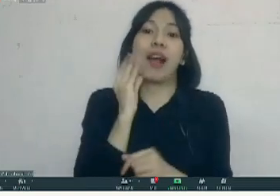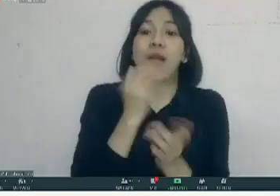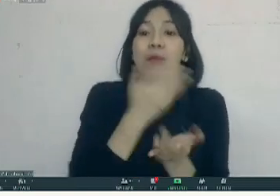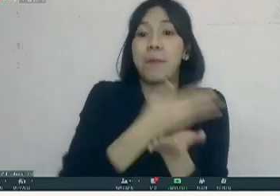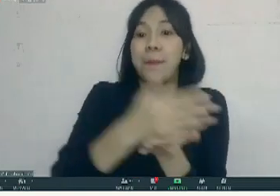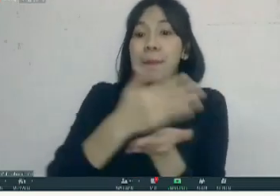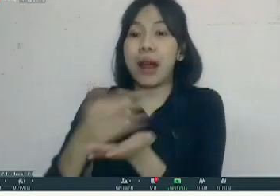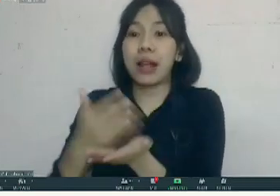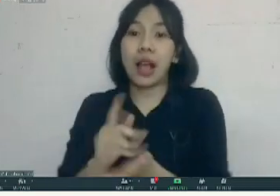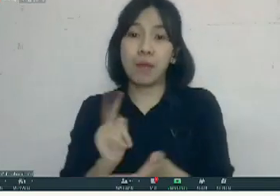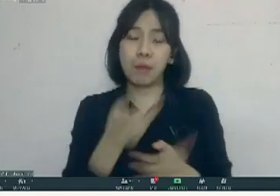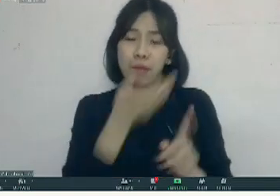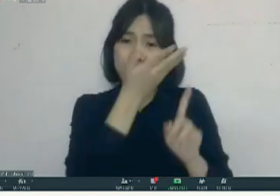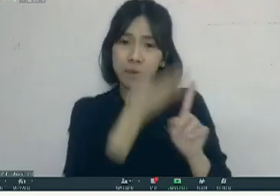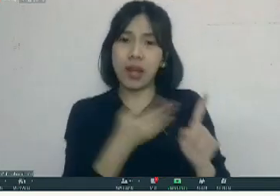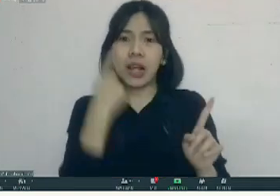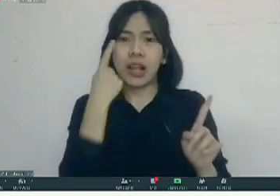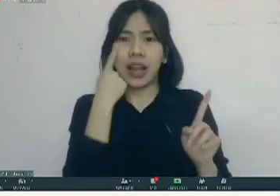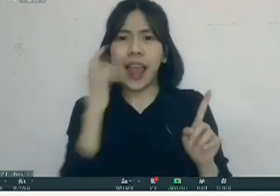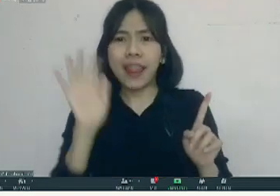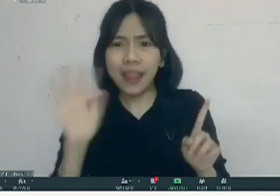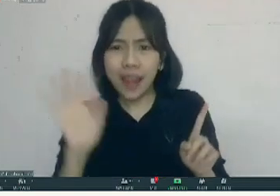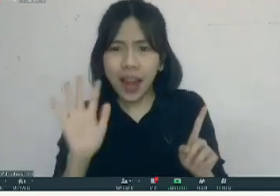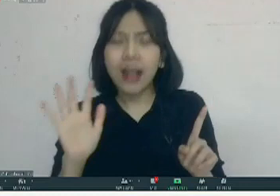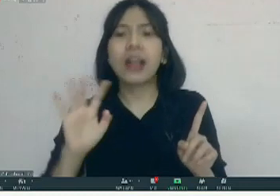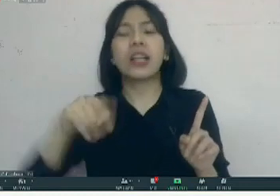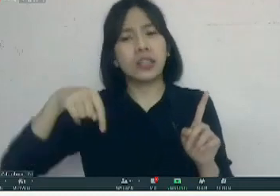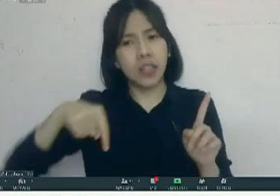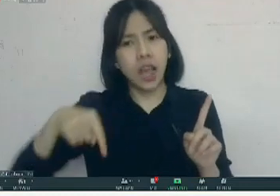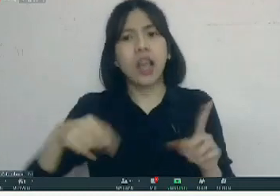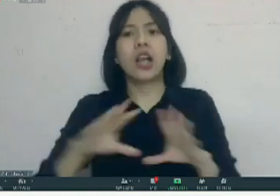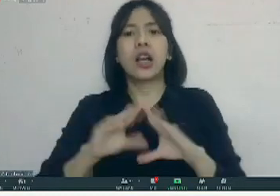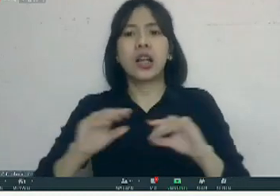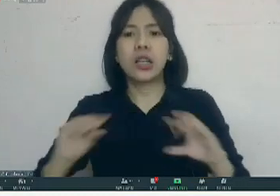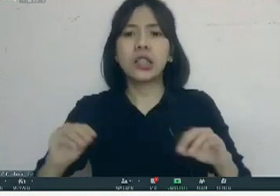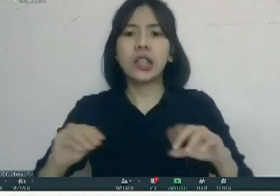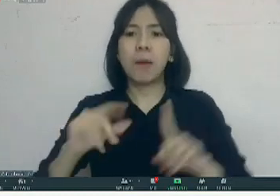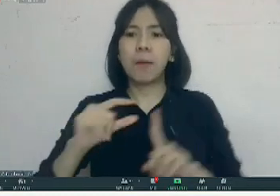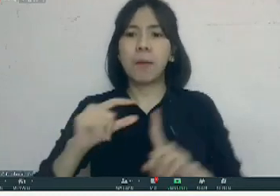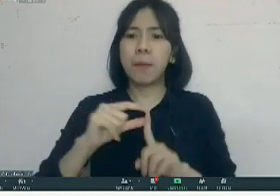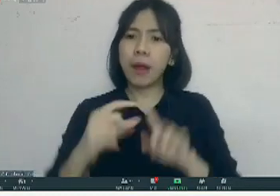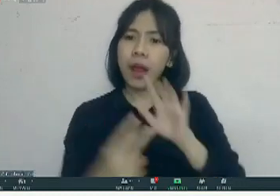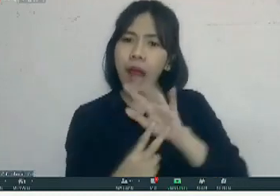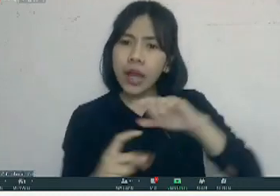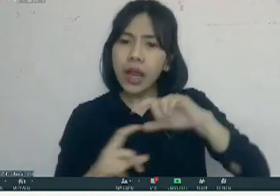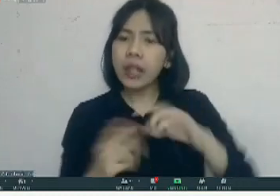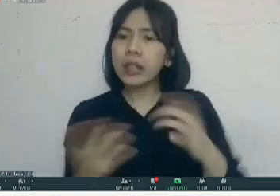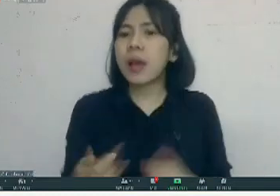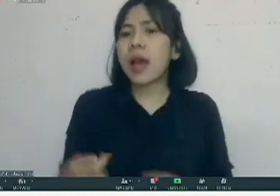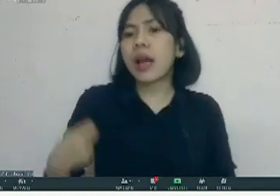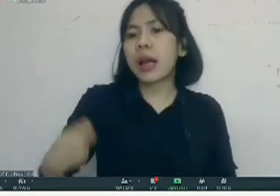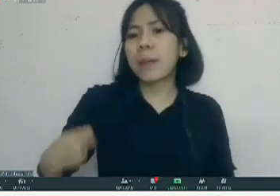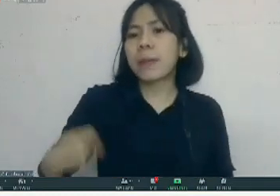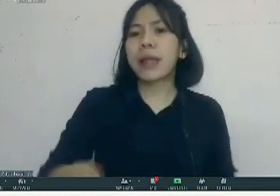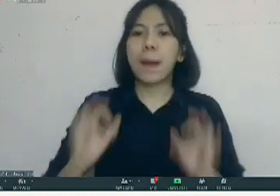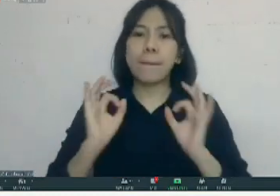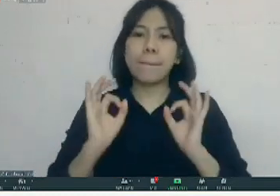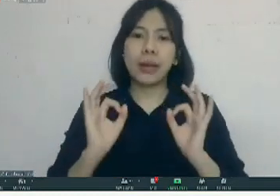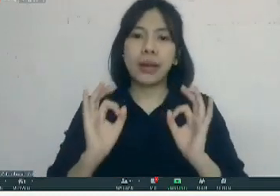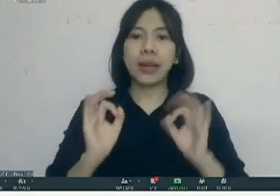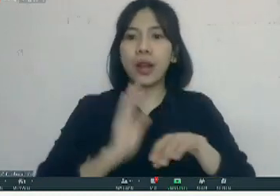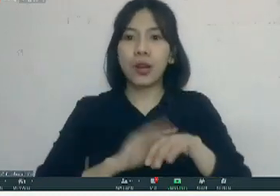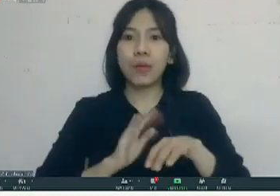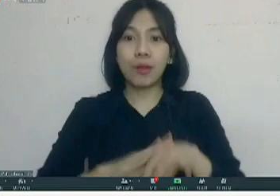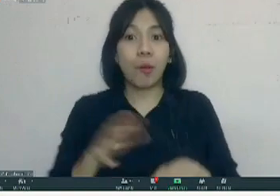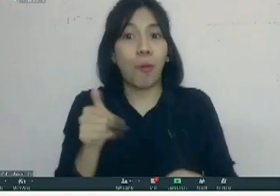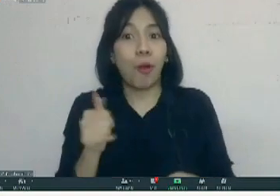sebagai penyandang disabilitas netra sekarang bisa menjadi seorang PNS di Kementerian Pendidikan dan Kebudayaan silahkan Mas